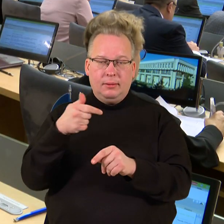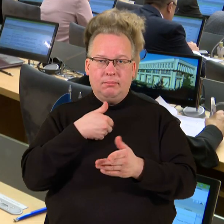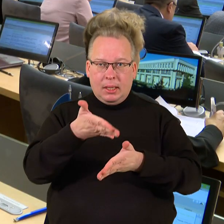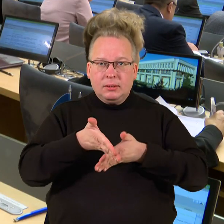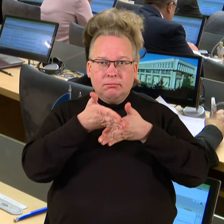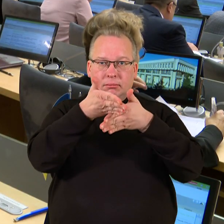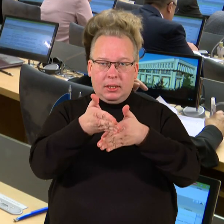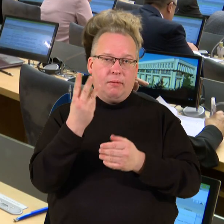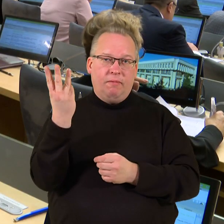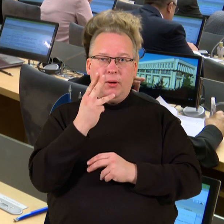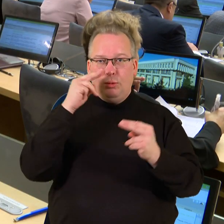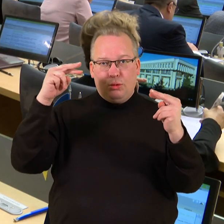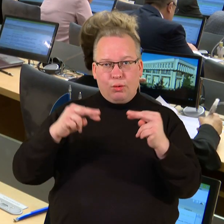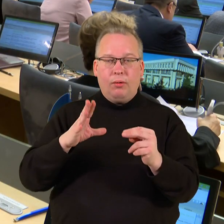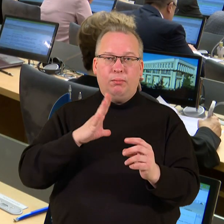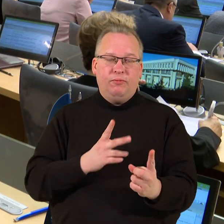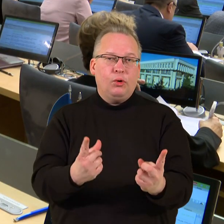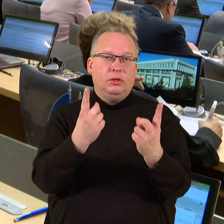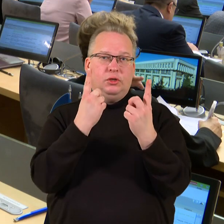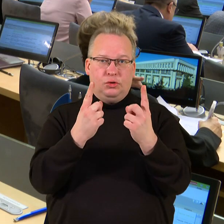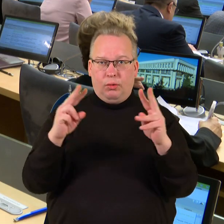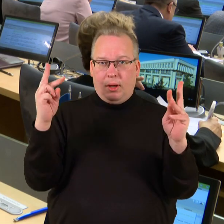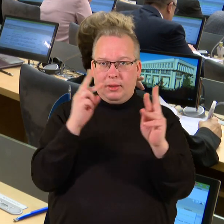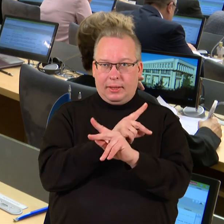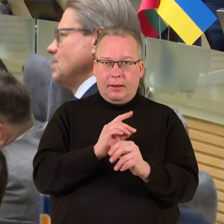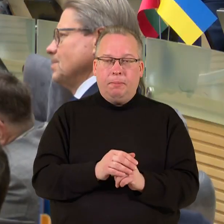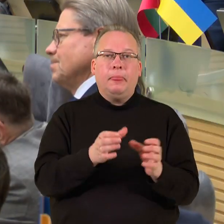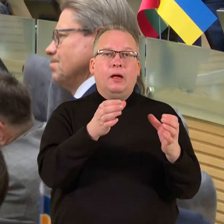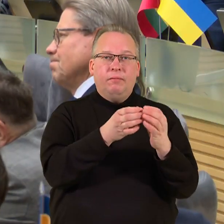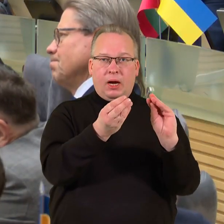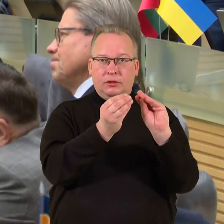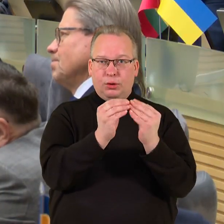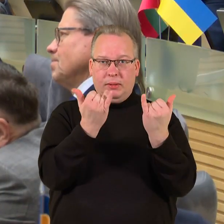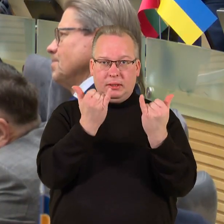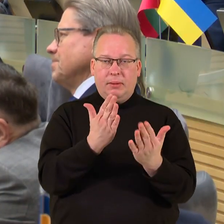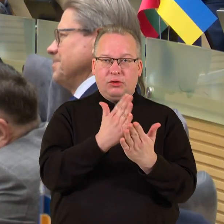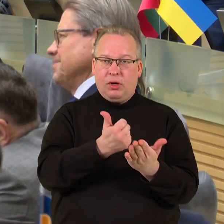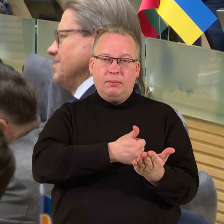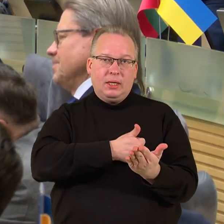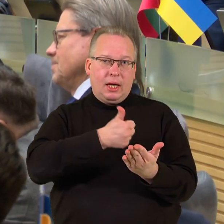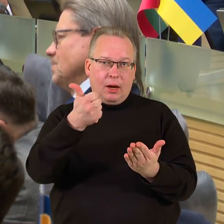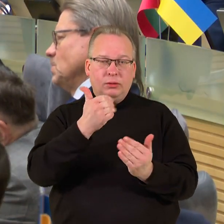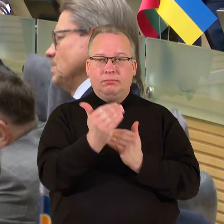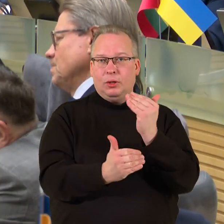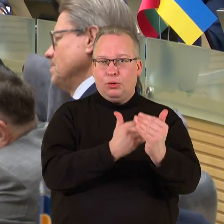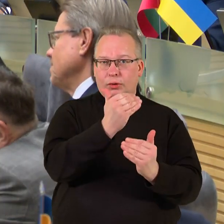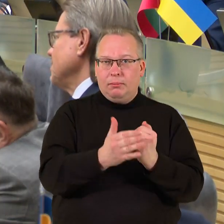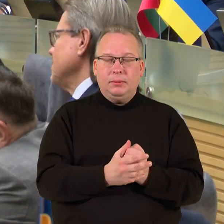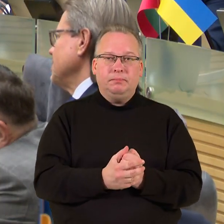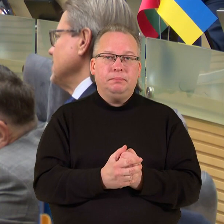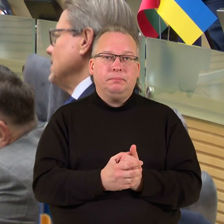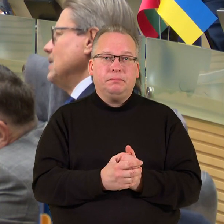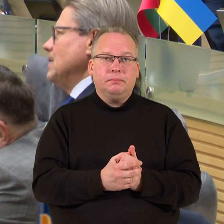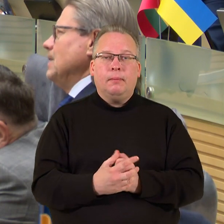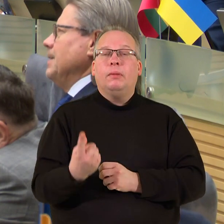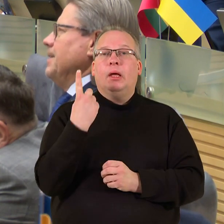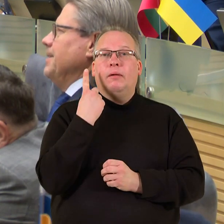Vašingtonui rodyti, kad tai buvo didžiulė klaida. Frakcija sutarė, kad dabar taip yra geriausia ir viskas yra ir jų domriai. Viena iš pamokų,